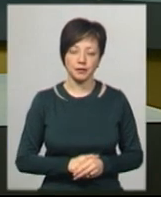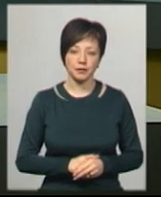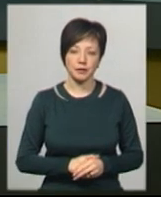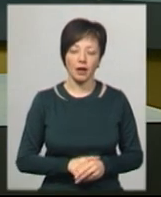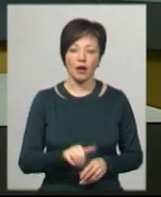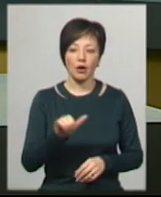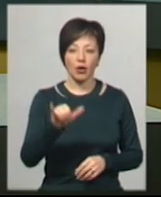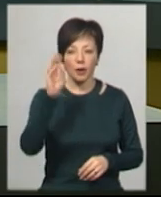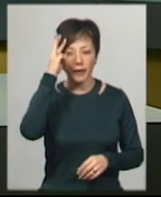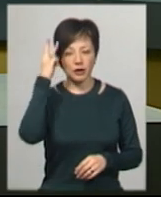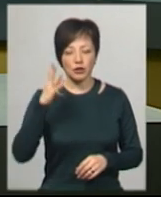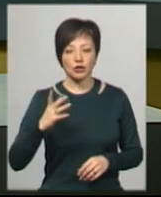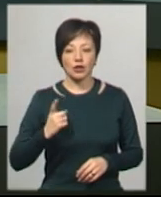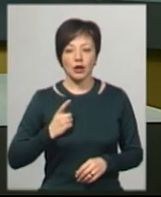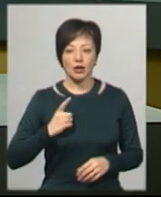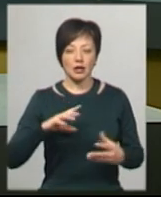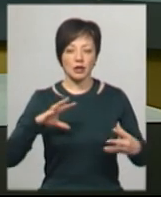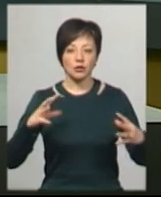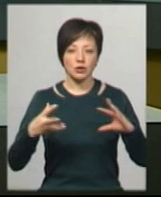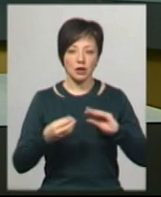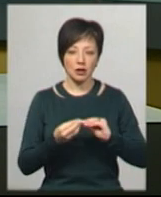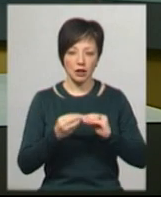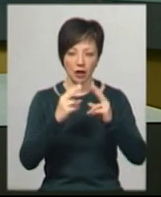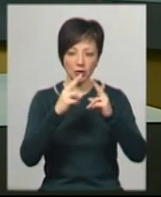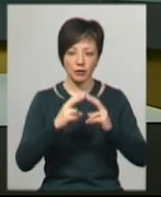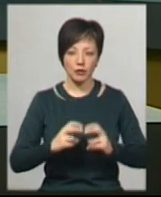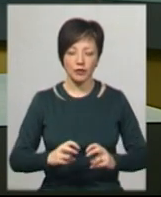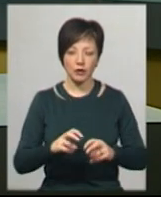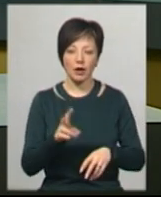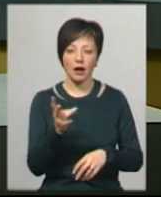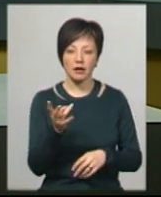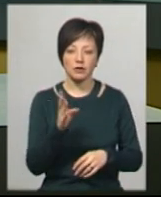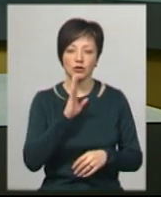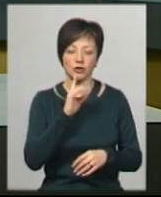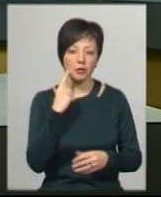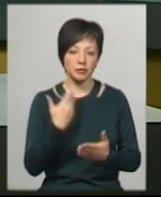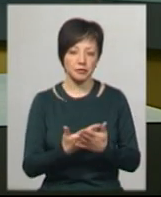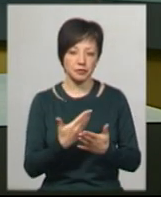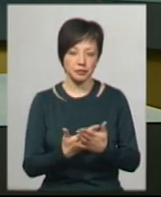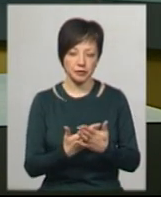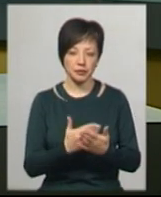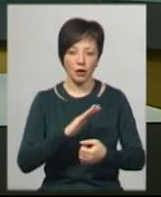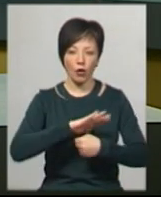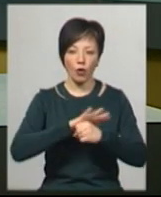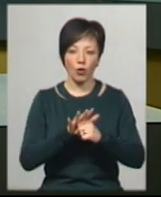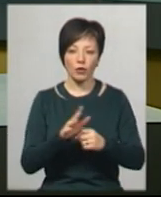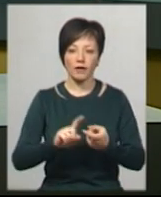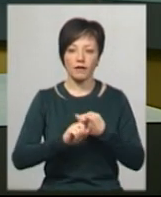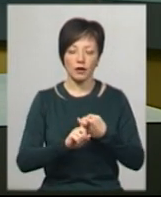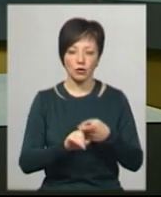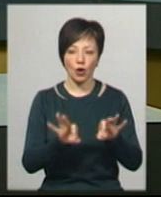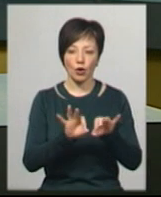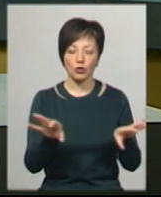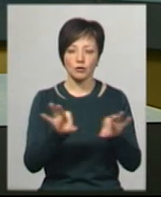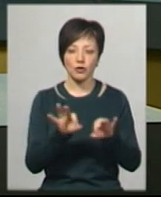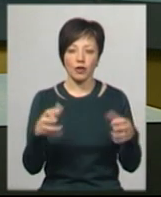У Хмельницькому чекають на результати лабораторних досліджень жінки, у якої підозрюють COVID-19. Про це Суспільному розповів